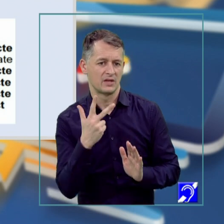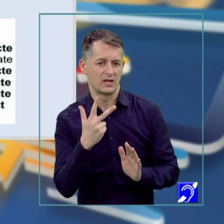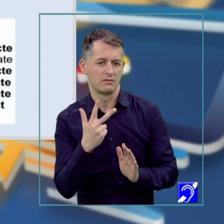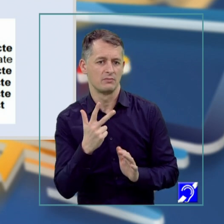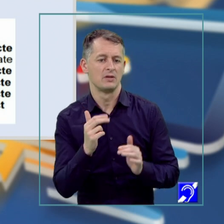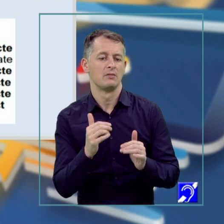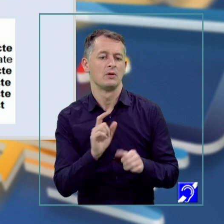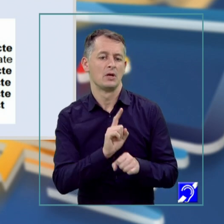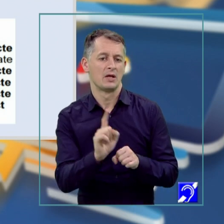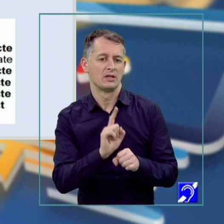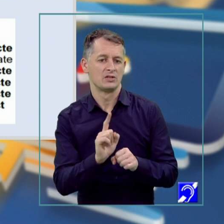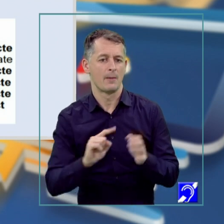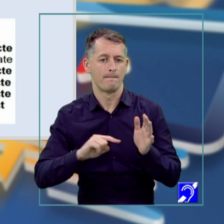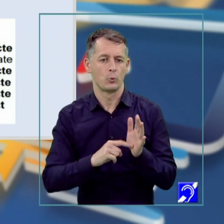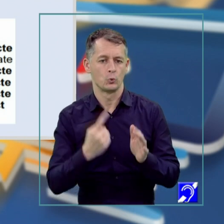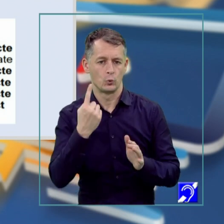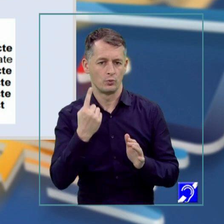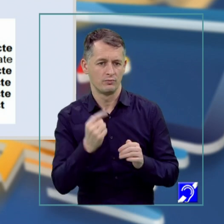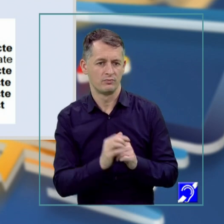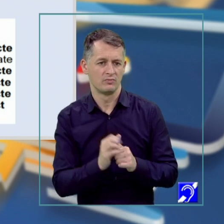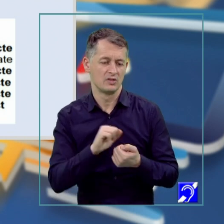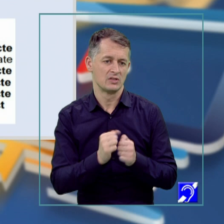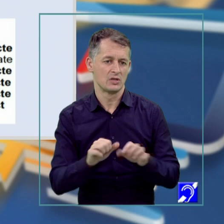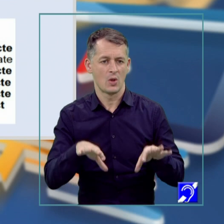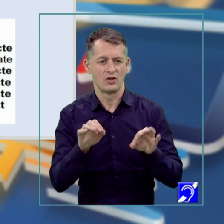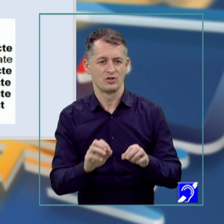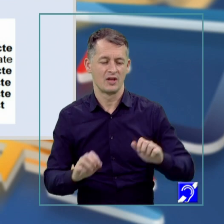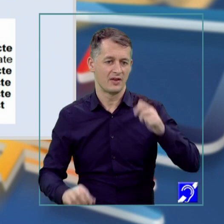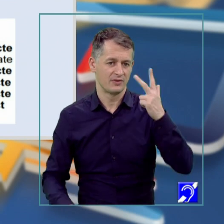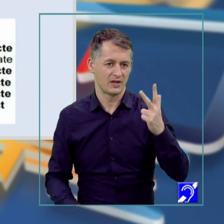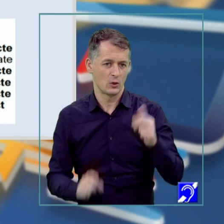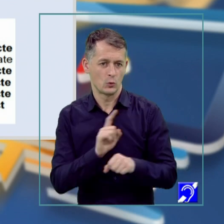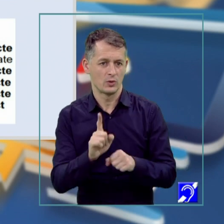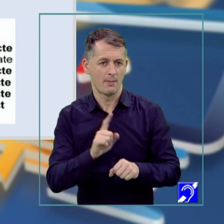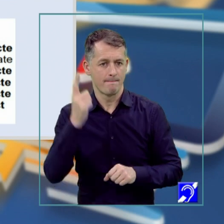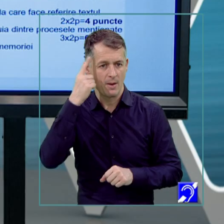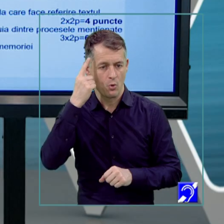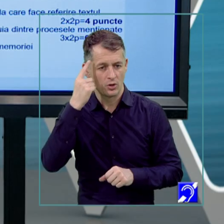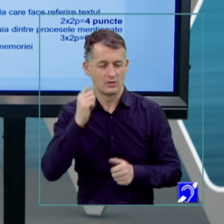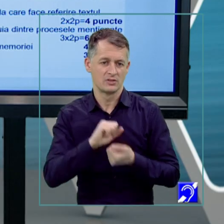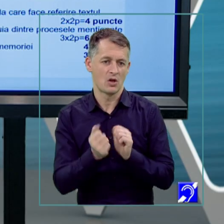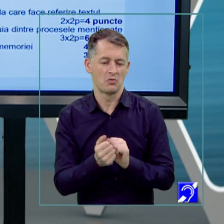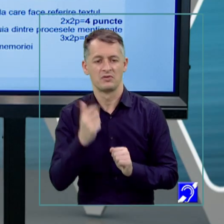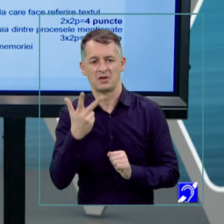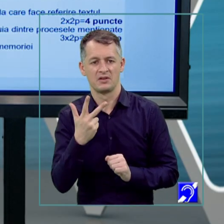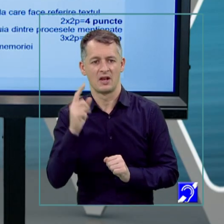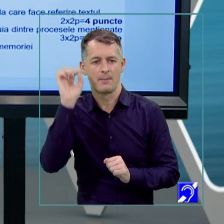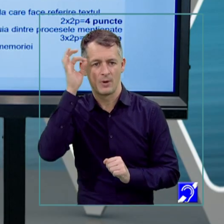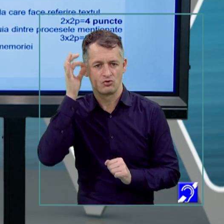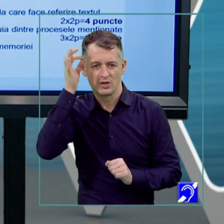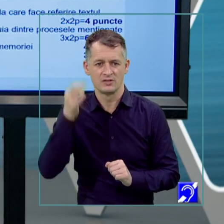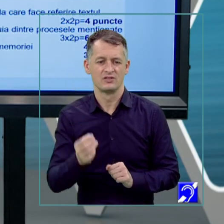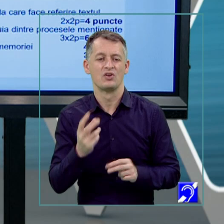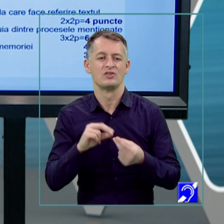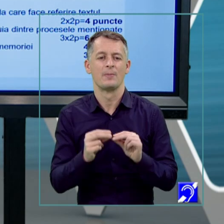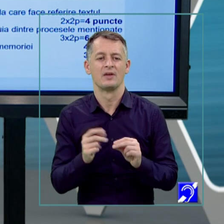procesele menționate la punctul 1. Alegem fie trei caracteristici de la memorie, fie trei de la imaginație, ceea ce înseamnă, dragii mei, că trebuie